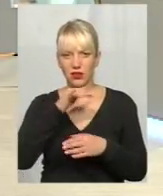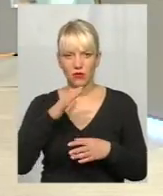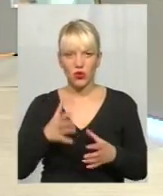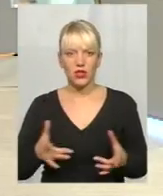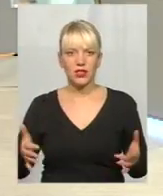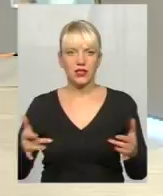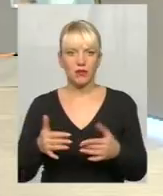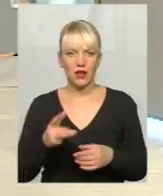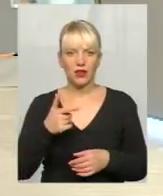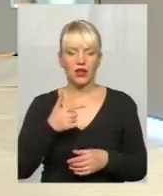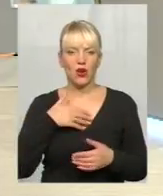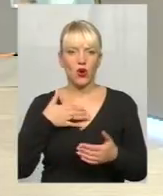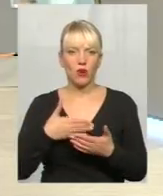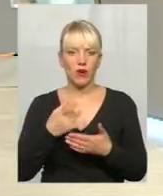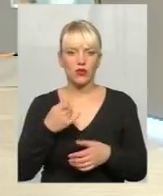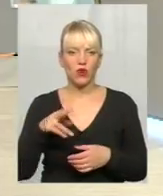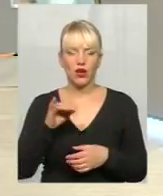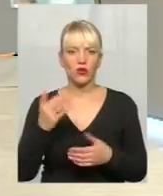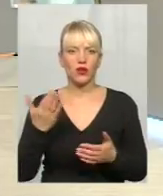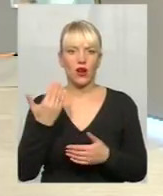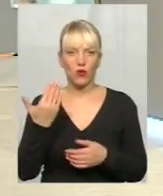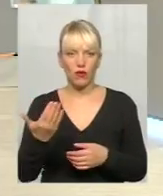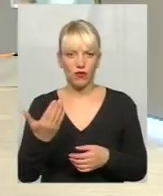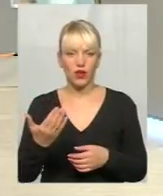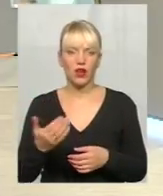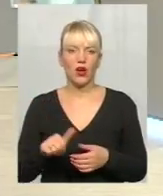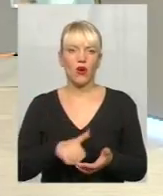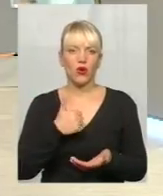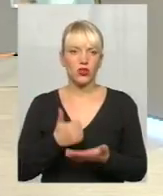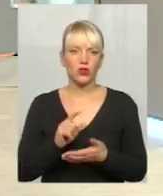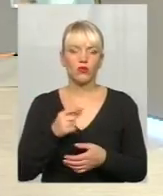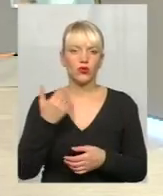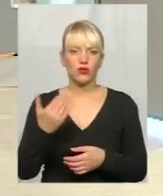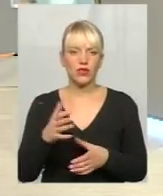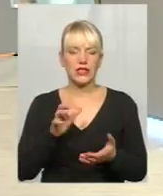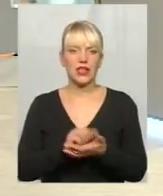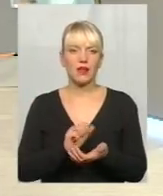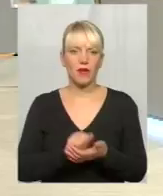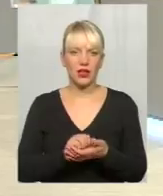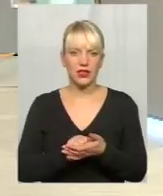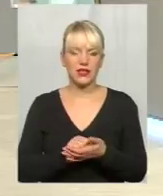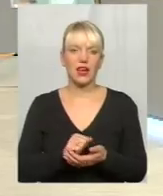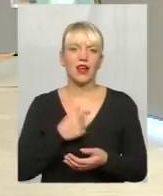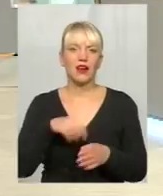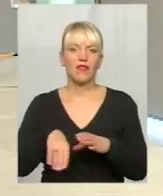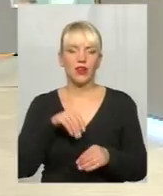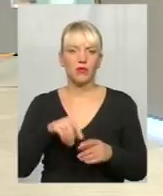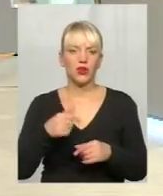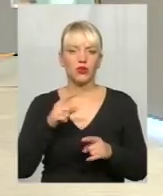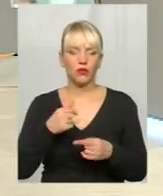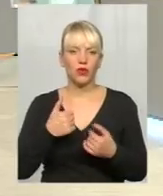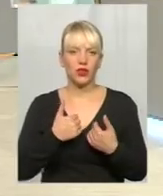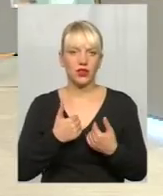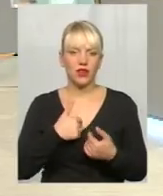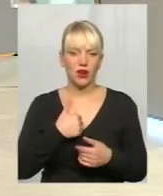громадську раду, яку ви очолюєте, тому що ви займалися вибором. Тому просто хотів пояснити, і чому ви так себе